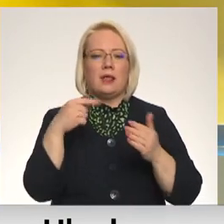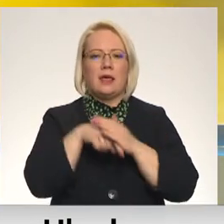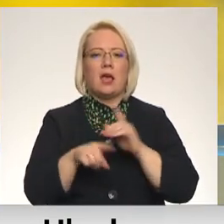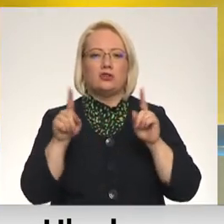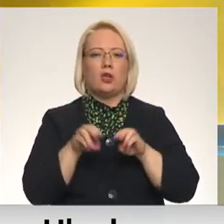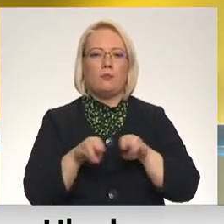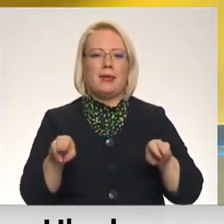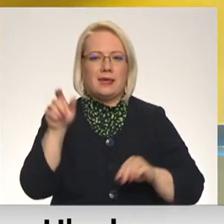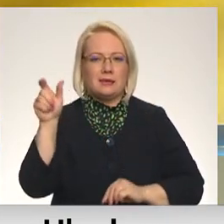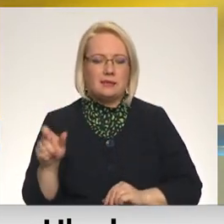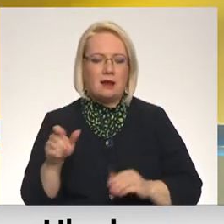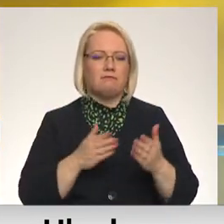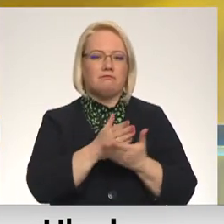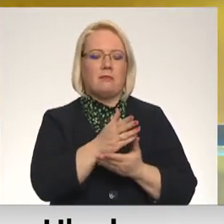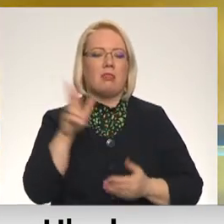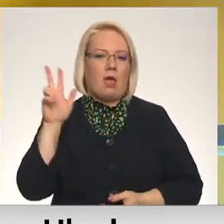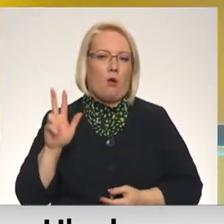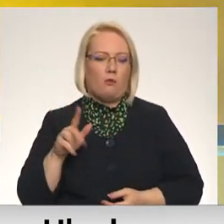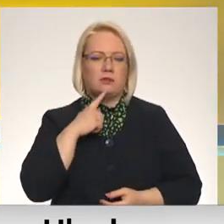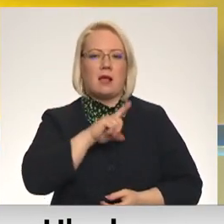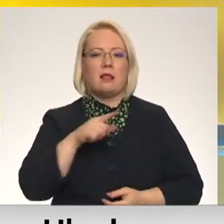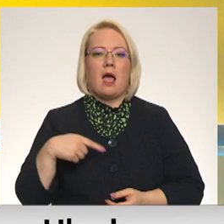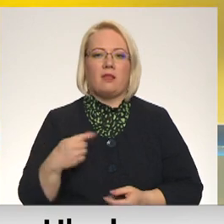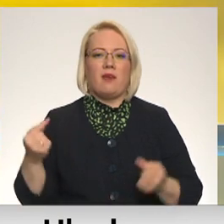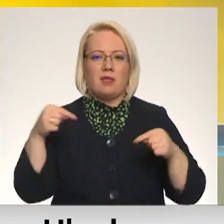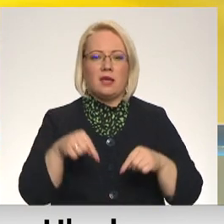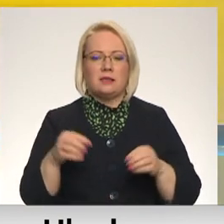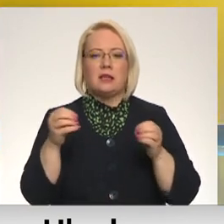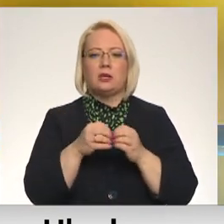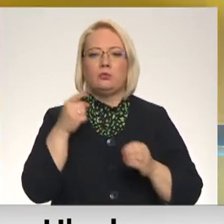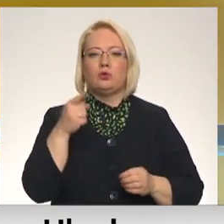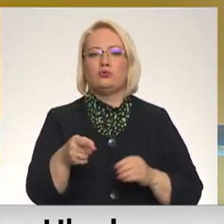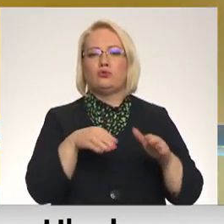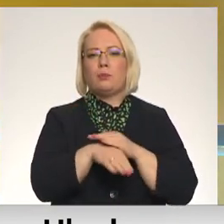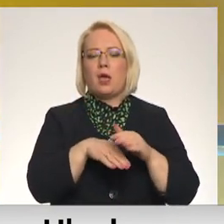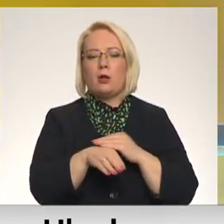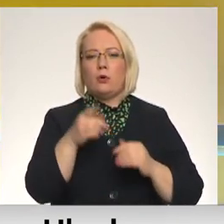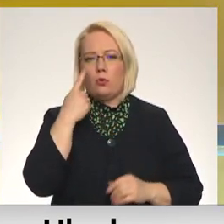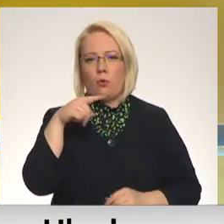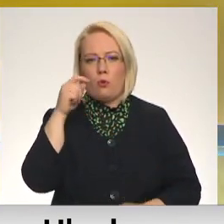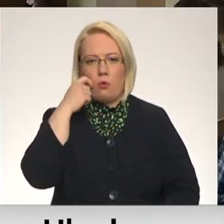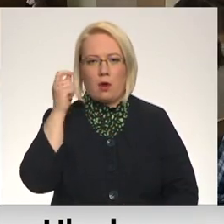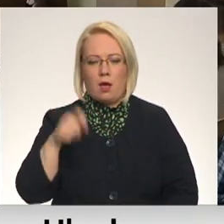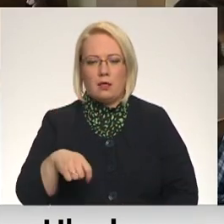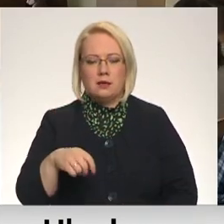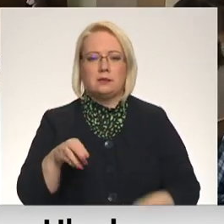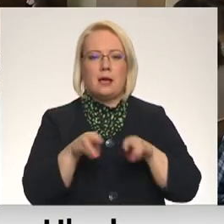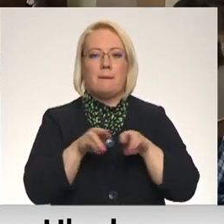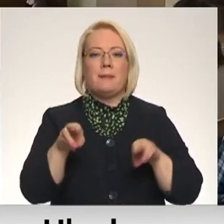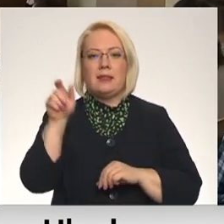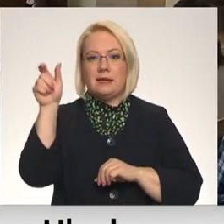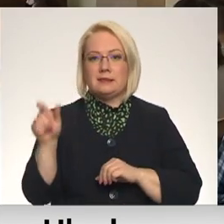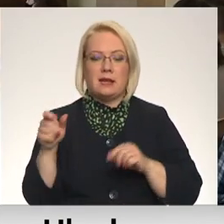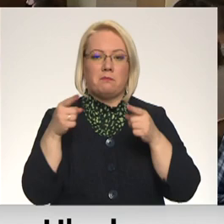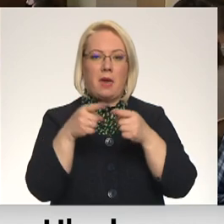Daugavpili. Viņa atzīst, Latvijā varētu ierasties vairāk nekā desmit tūkstoši bēgļi no Ukrainas. Ministra Smērķi